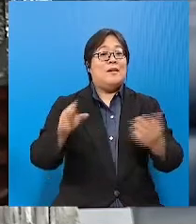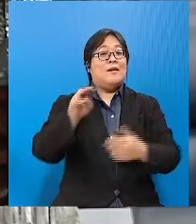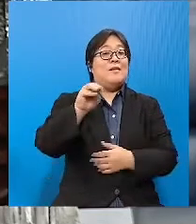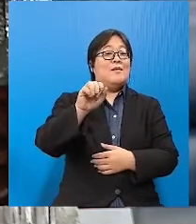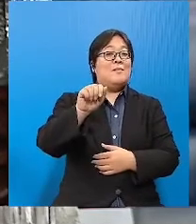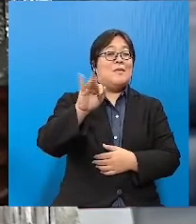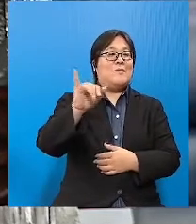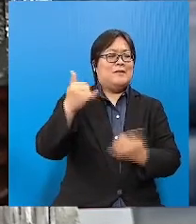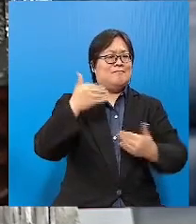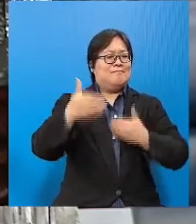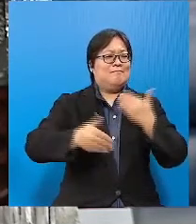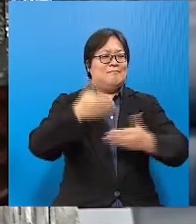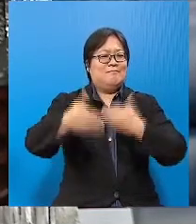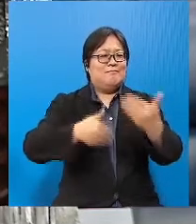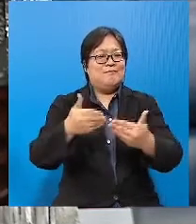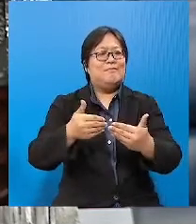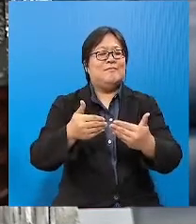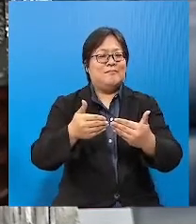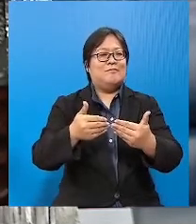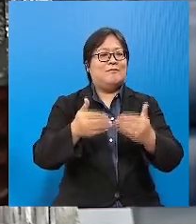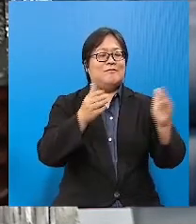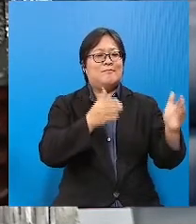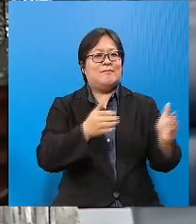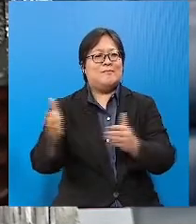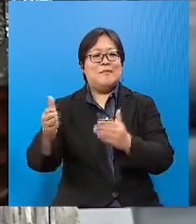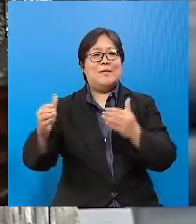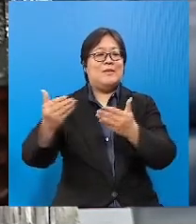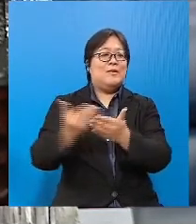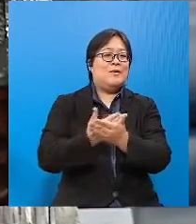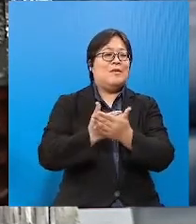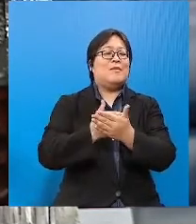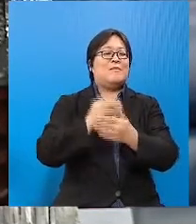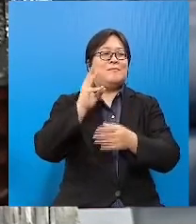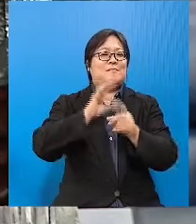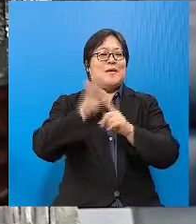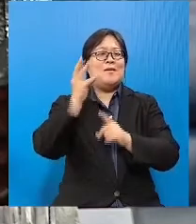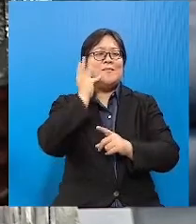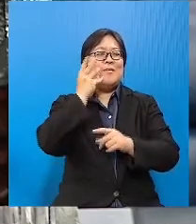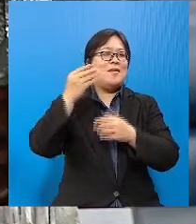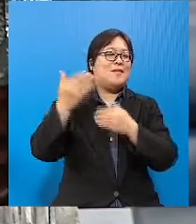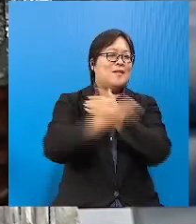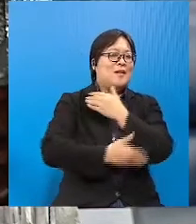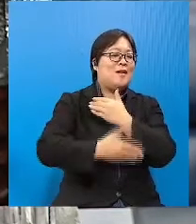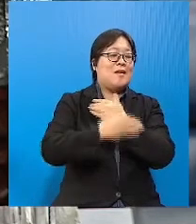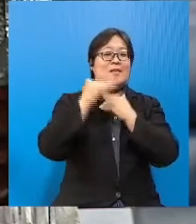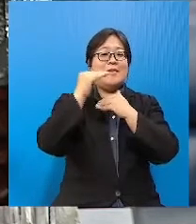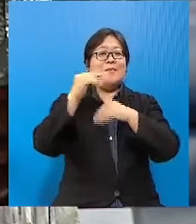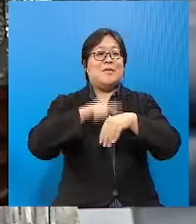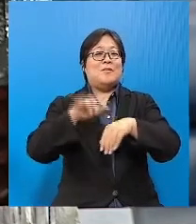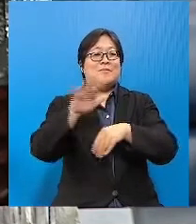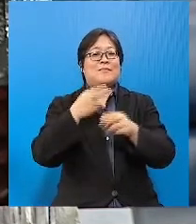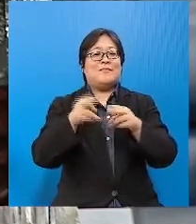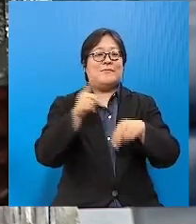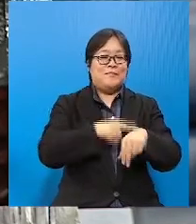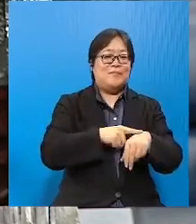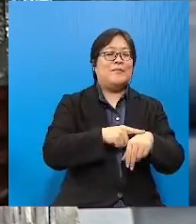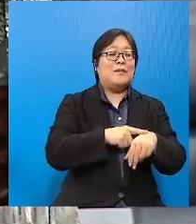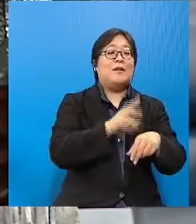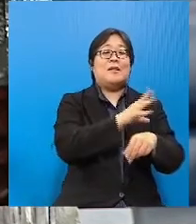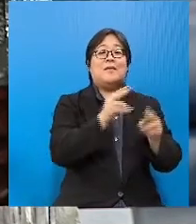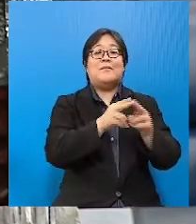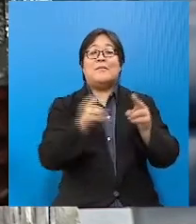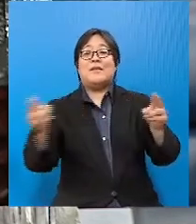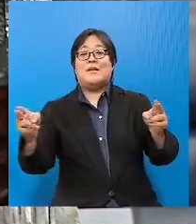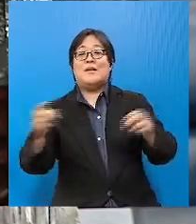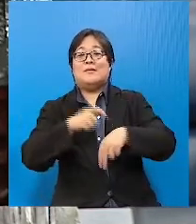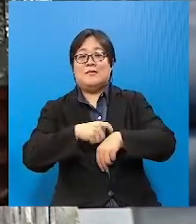MAFI sedang giat melaksanakan transformasi dan pembaruan industri padi beras negara dan dalam tempoh jangka masa pendek, sederhana dan panjang